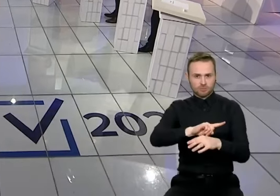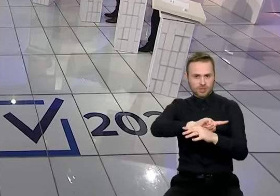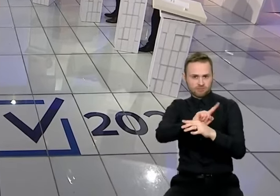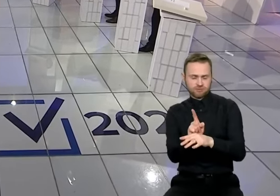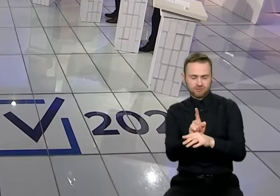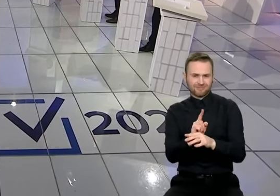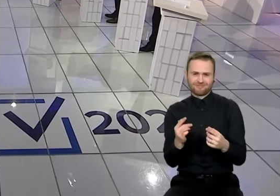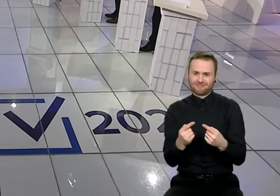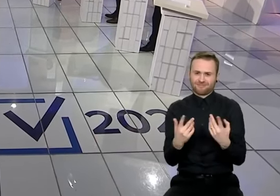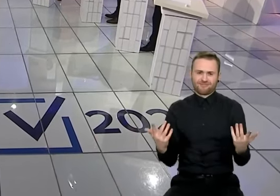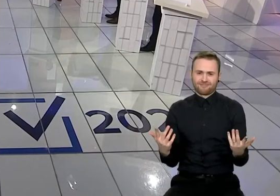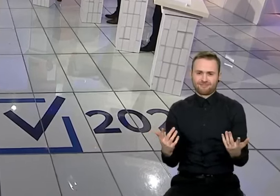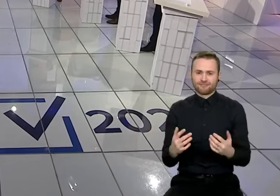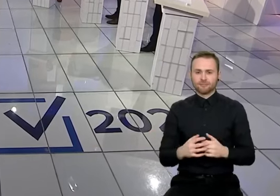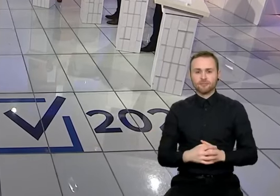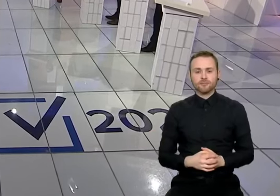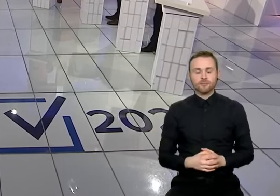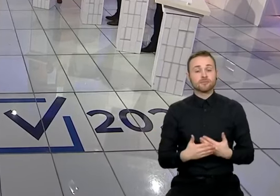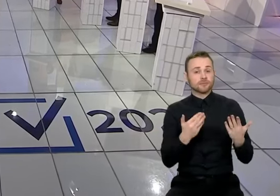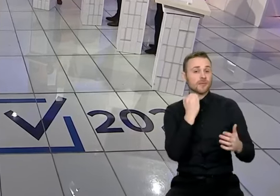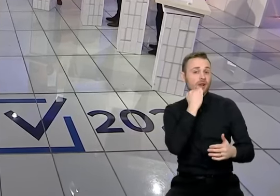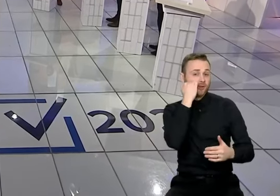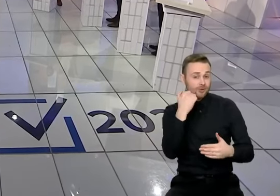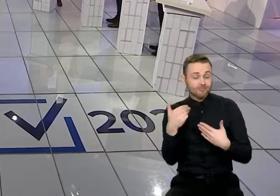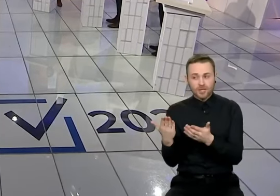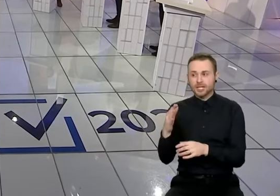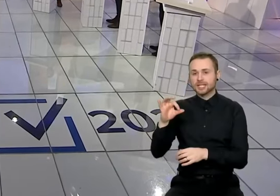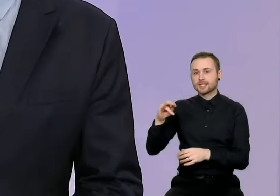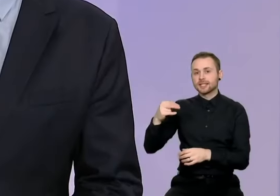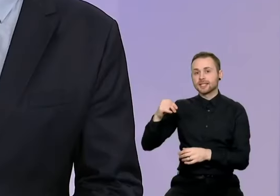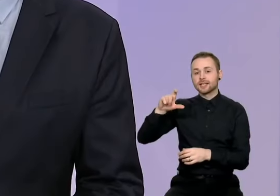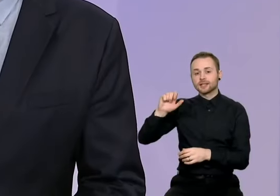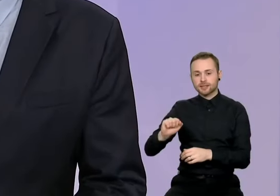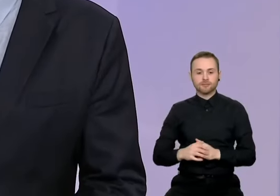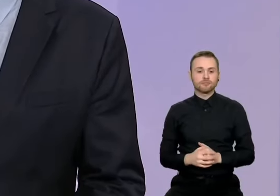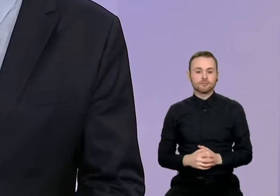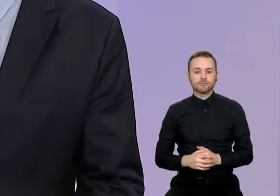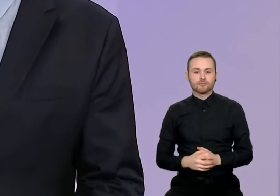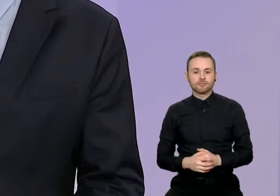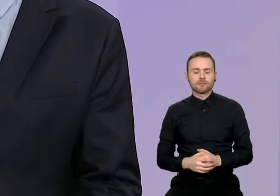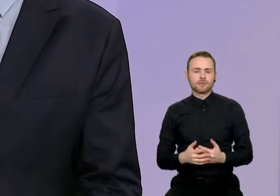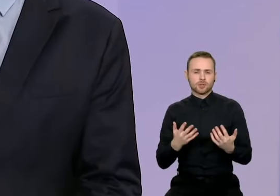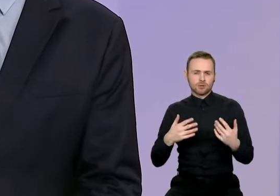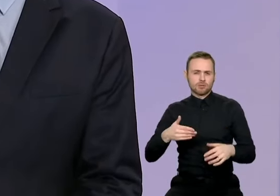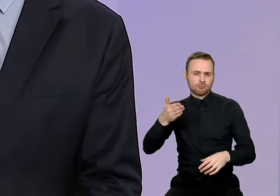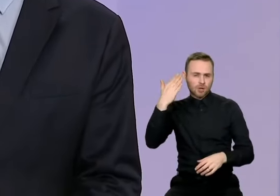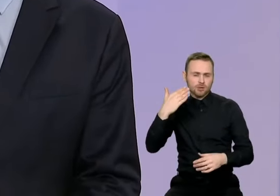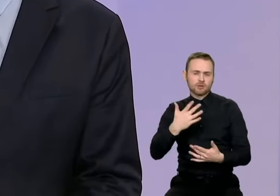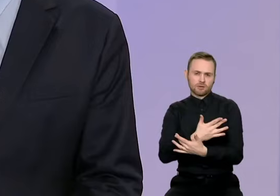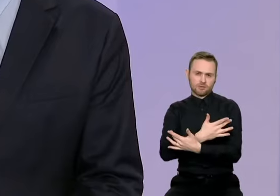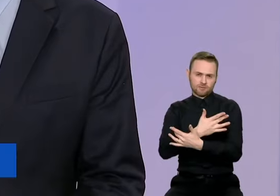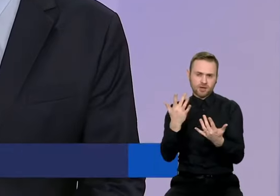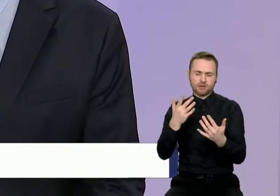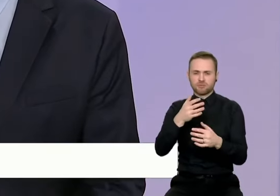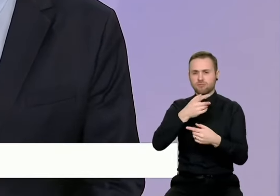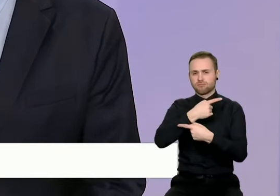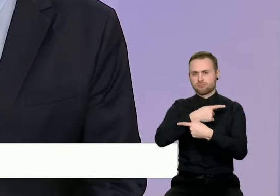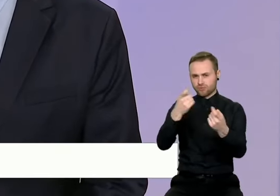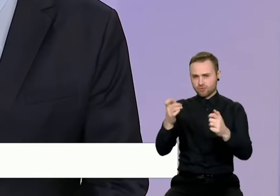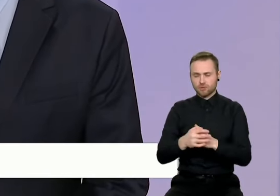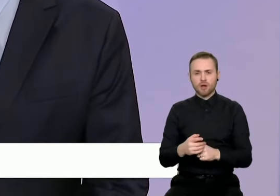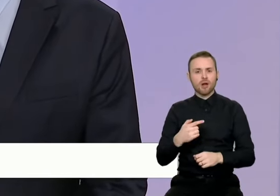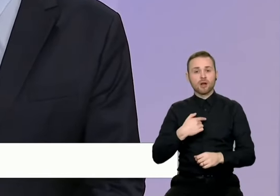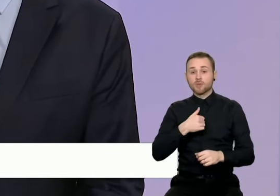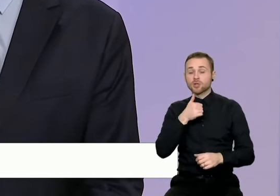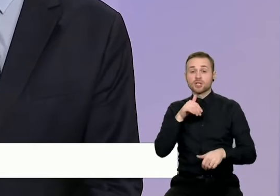Kaip važiūrėjau, Vytautą Sinicą, prašau. Sinicą. Tai jau esu viešai akcentavęs, kad vienas pirmų darbų, kuriuos daryčiau